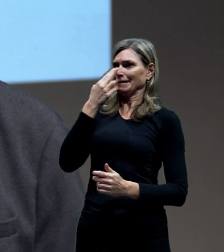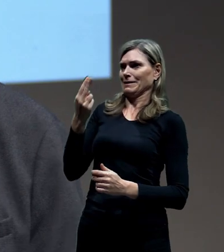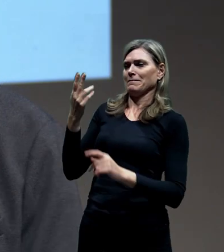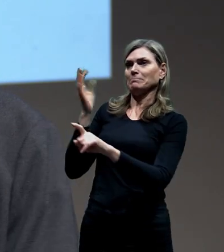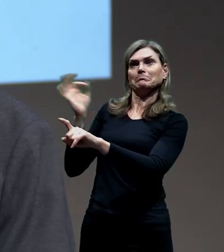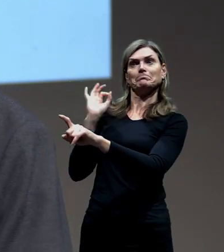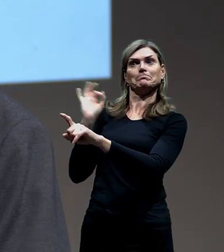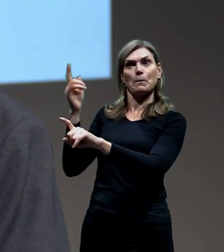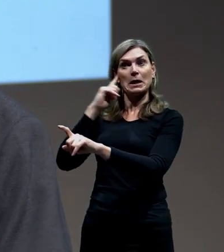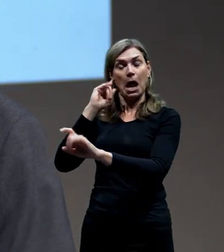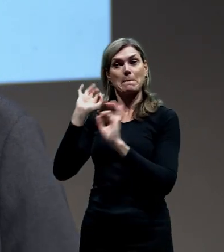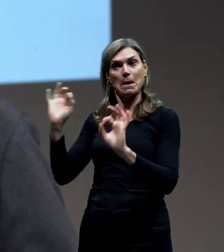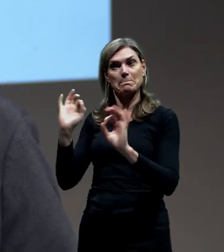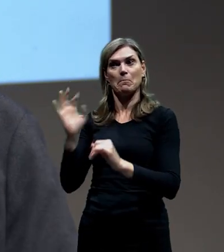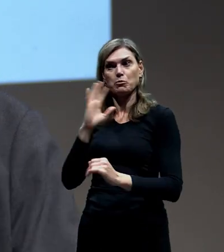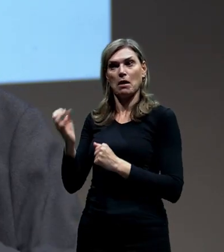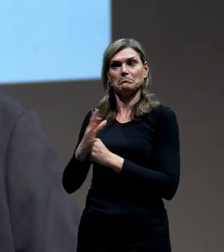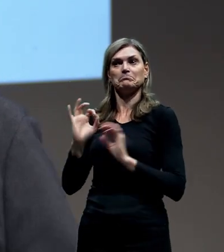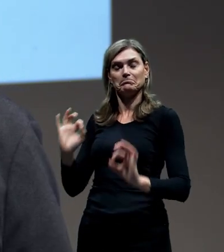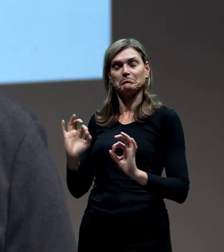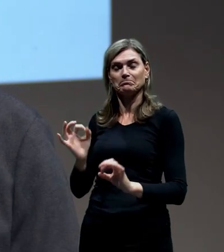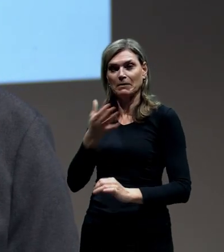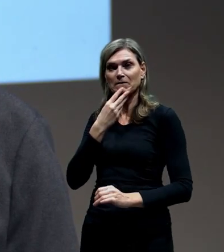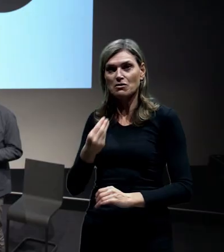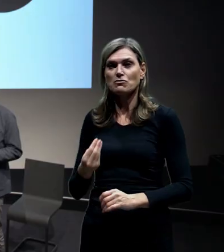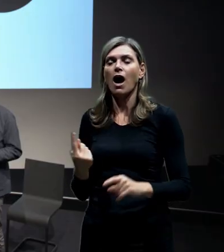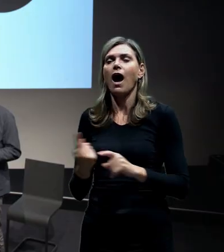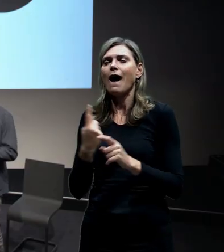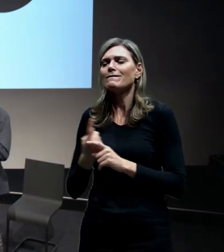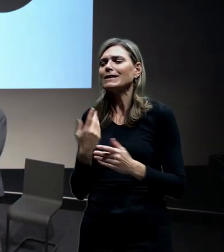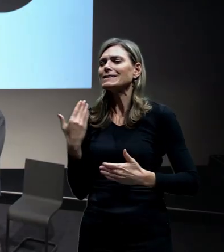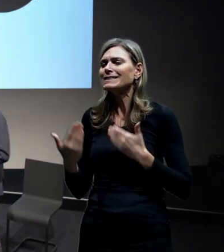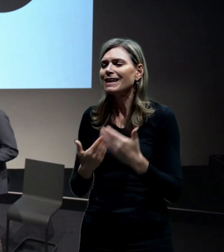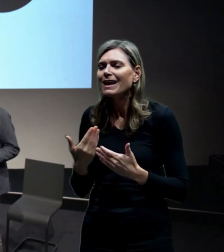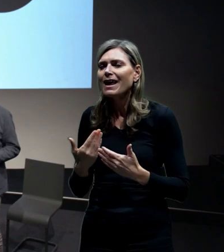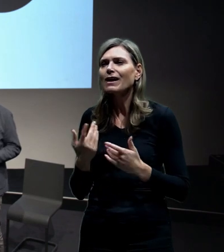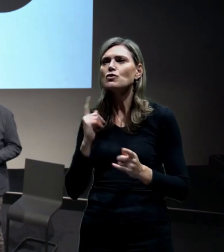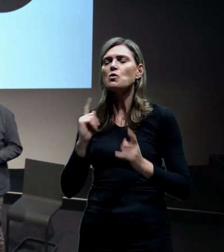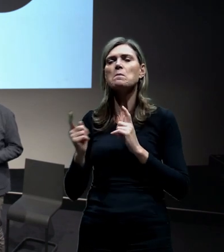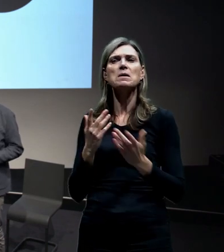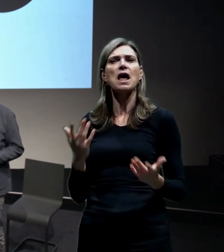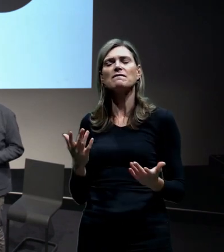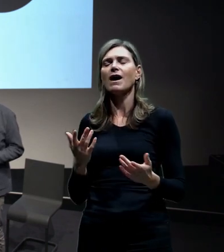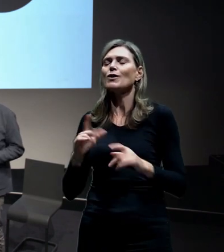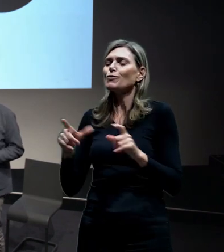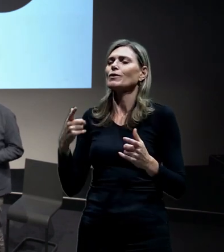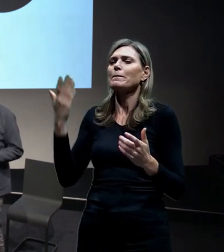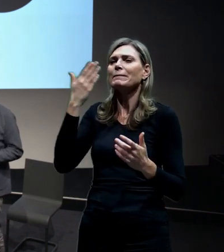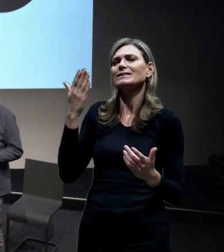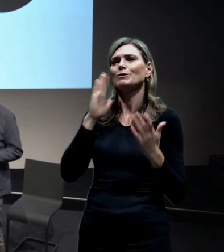Zadiska celého výkonu dopravního zároveň by k tomu městu přinesly